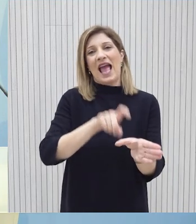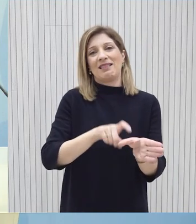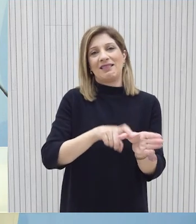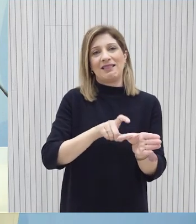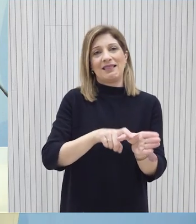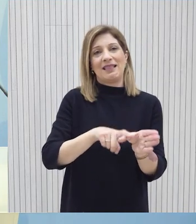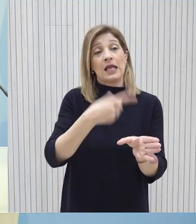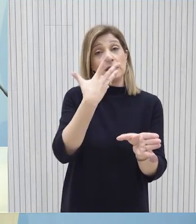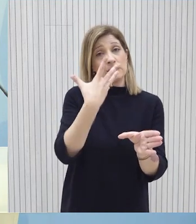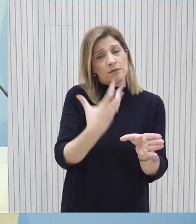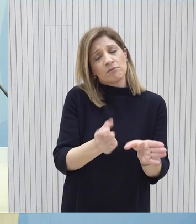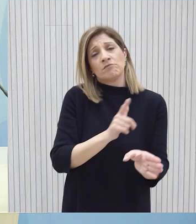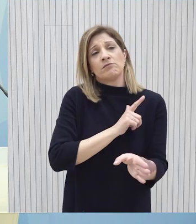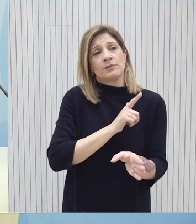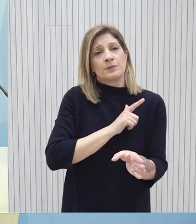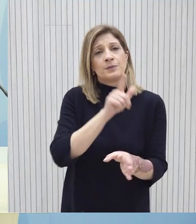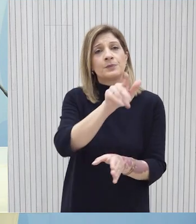υπάρχουν συγκεκριμένα δεδομένα